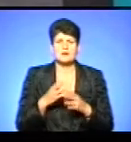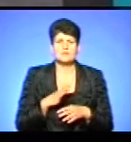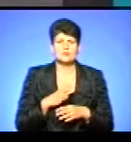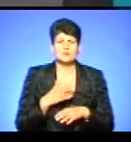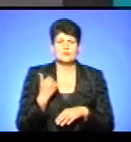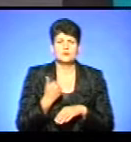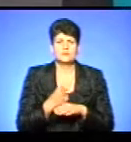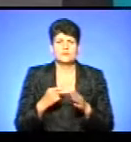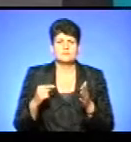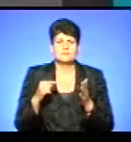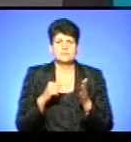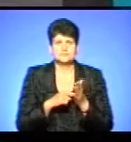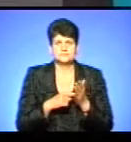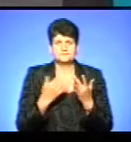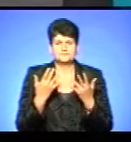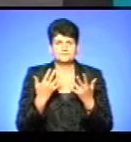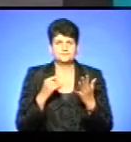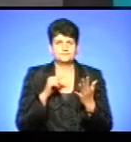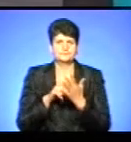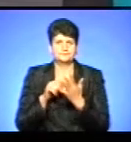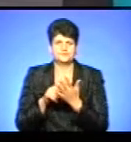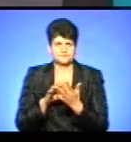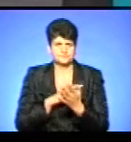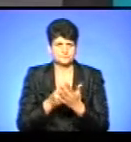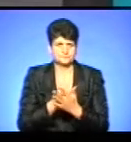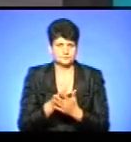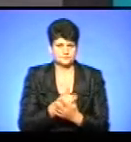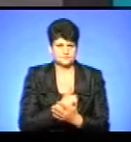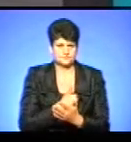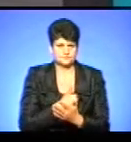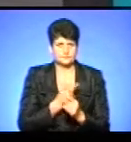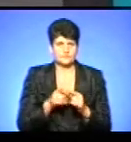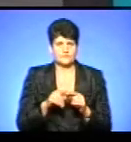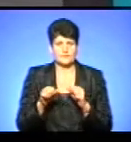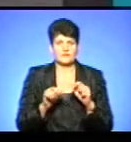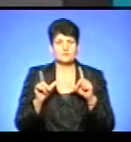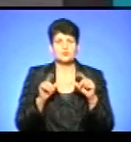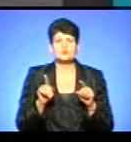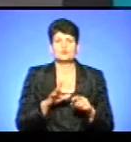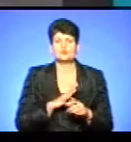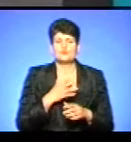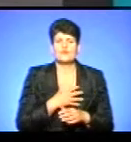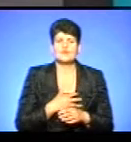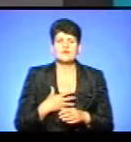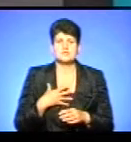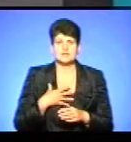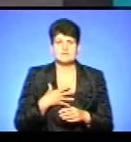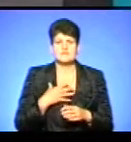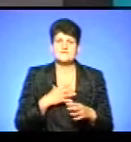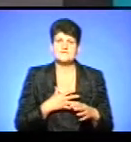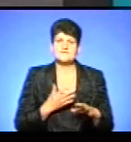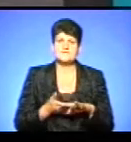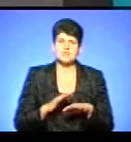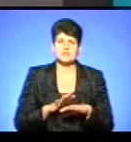основна ваша мета. Адже ви кілька цілей переслідували в цьому велопробігу. Що було важливішим? І завжди важкі моменти